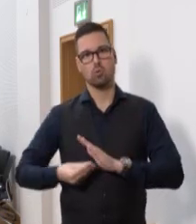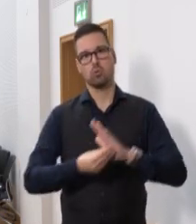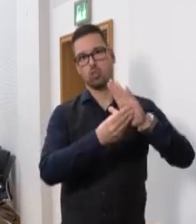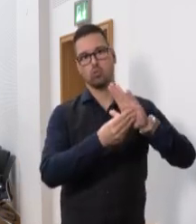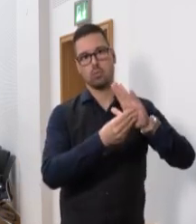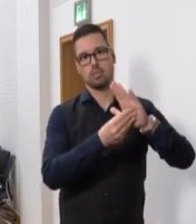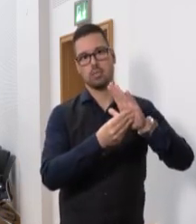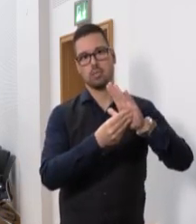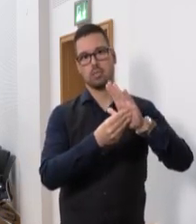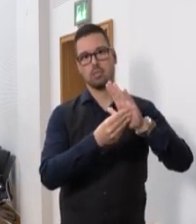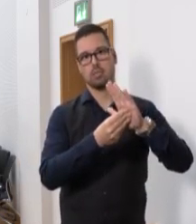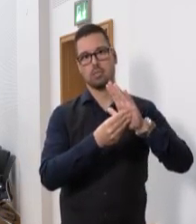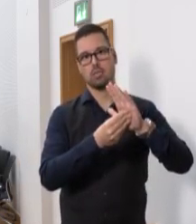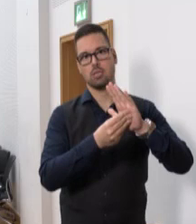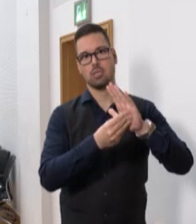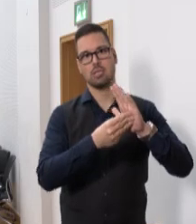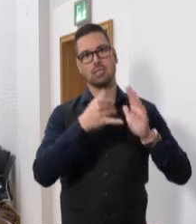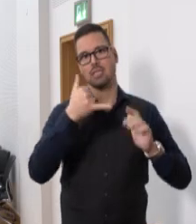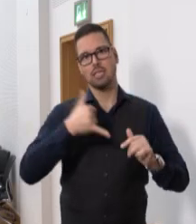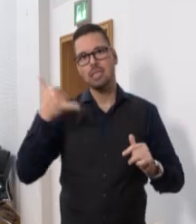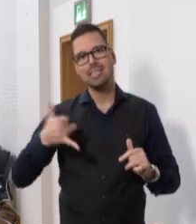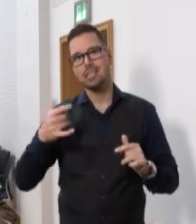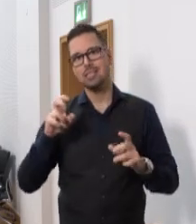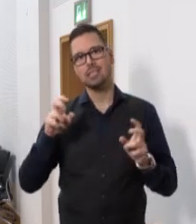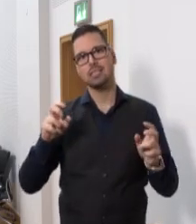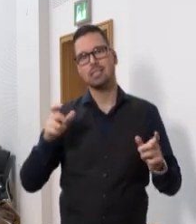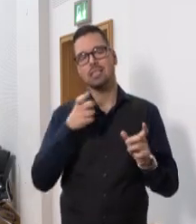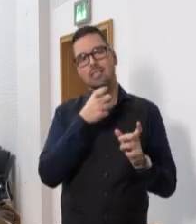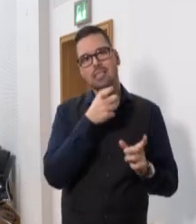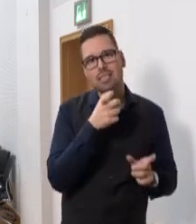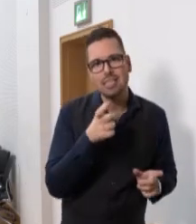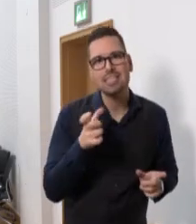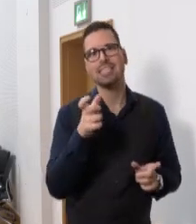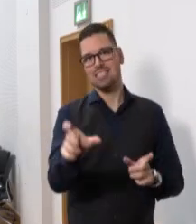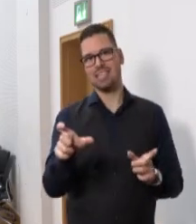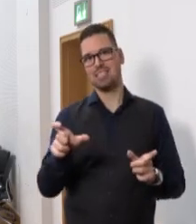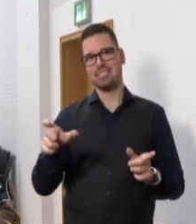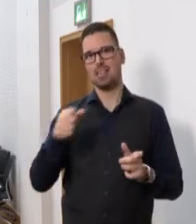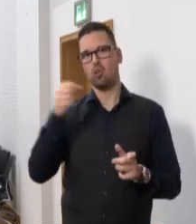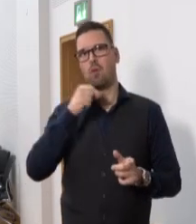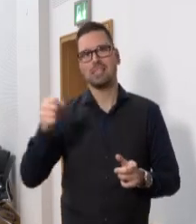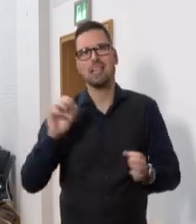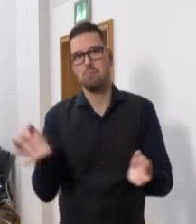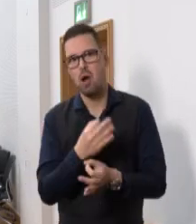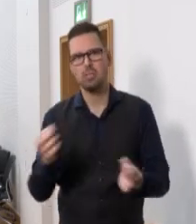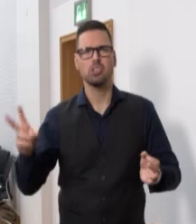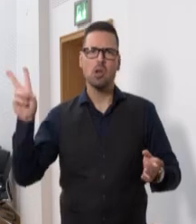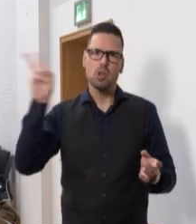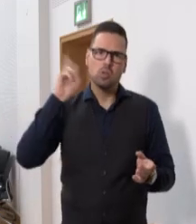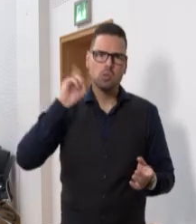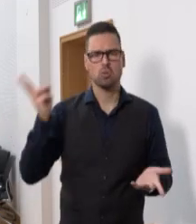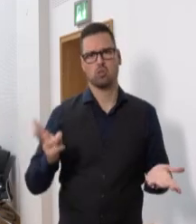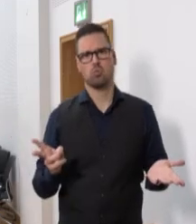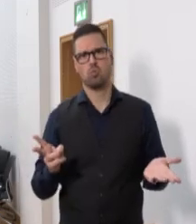Kleine, Sie brauchen jetzt nicht jeden Satz von mir zu kommentieren. Hören Sie doch einfach mal zu. Das hat was mit Respekt und